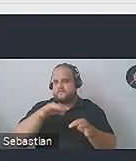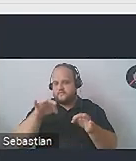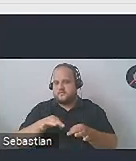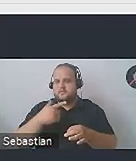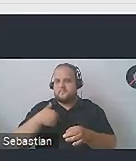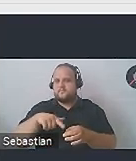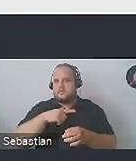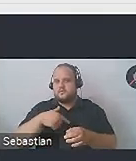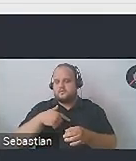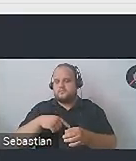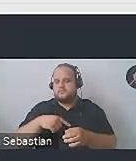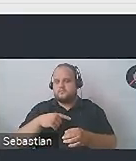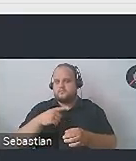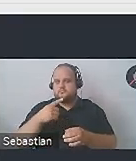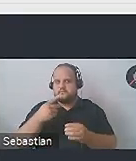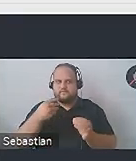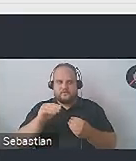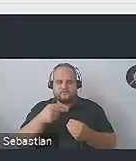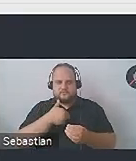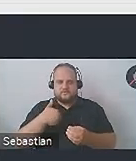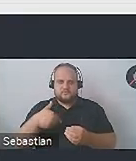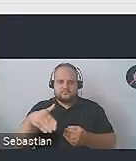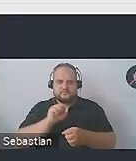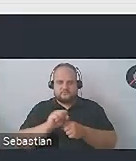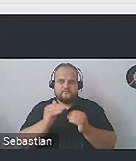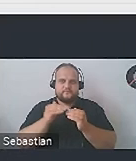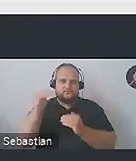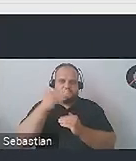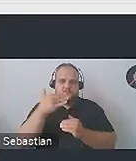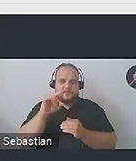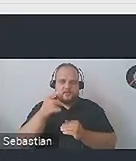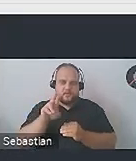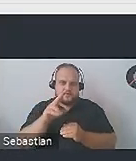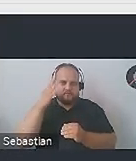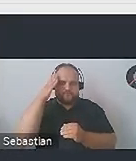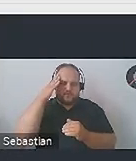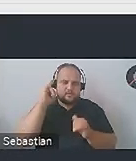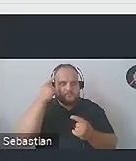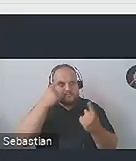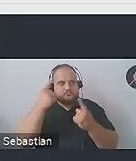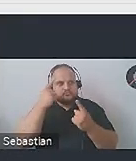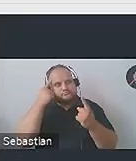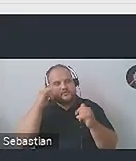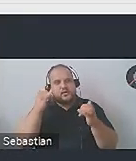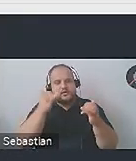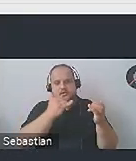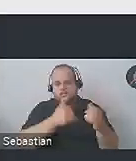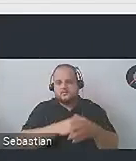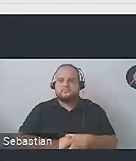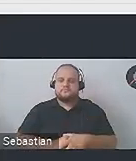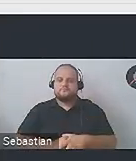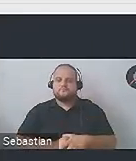osoby, większość z nas jest prawdopodobnie wysoko wykształcona, wysoki kapitał intelektualny, intelektualnej, społecznej i tak dalej.